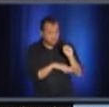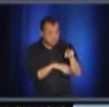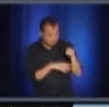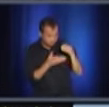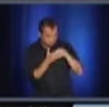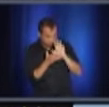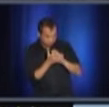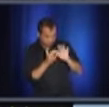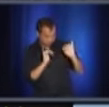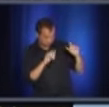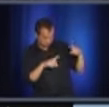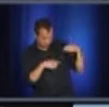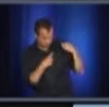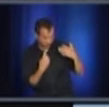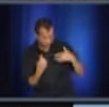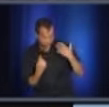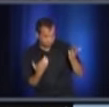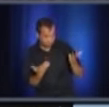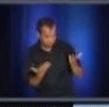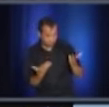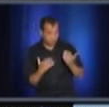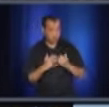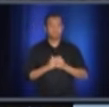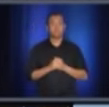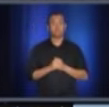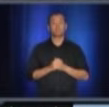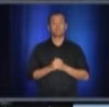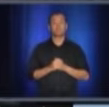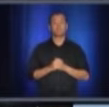Et si oui, où en sommes-nous, s'il vous plaît? Réponse.